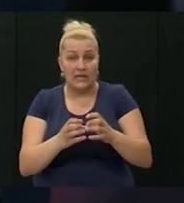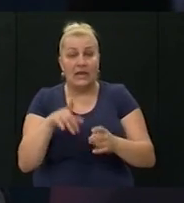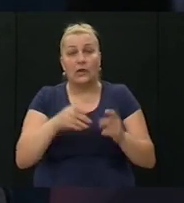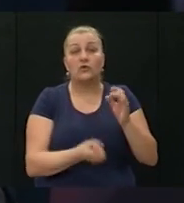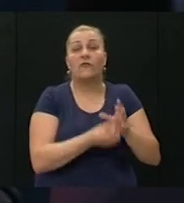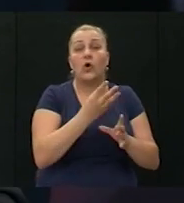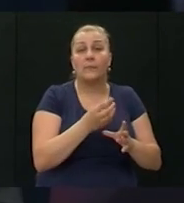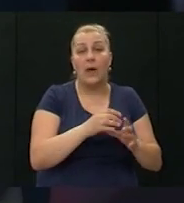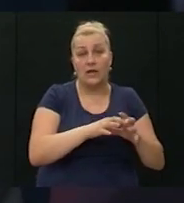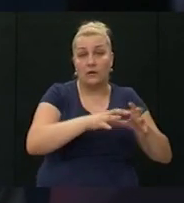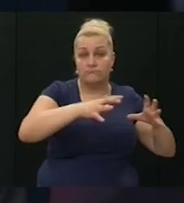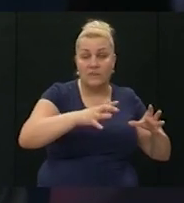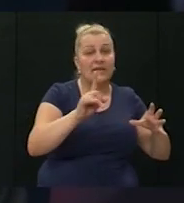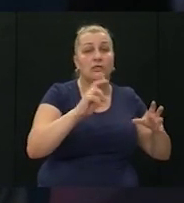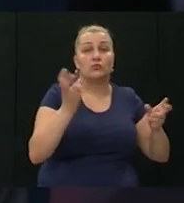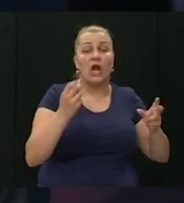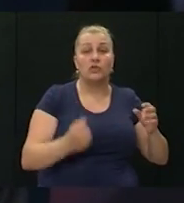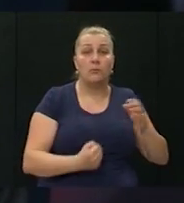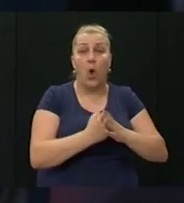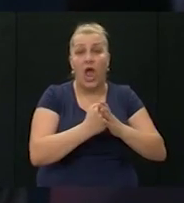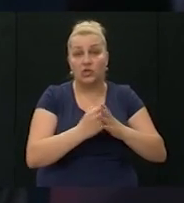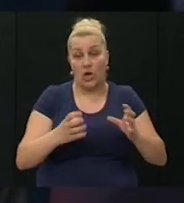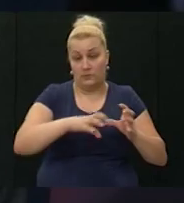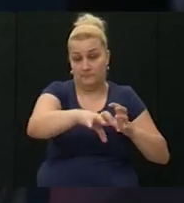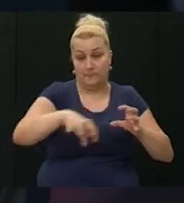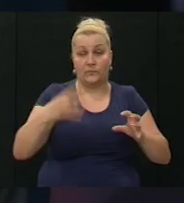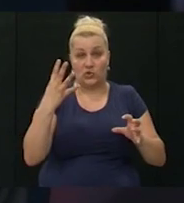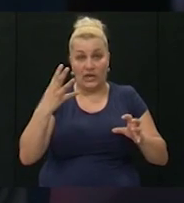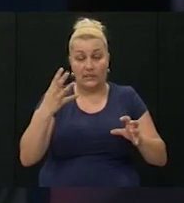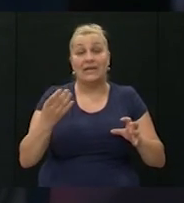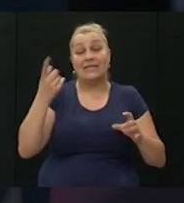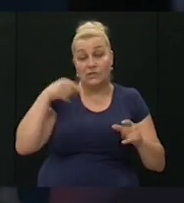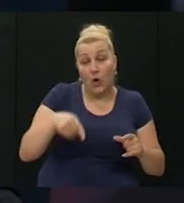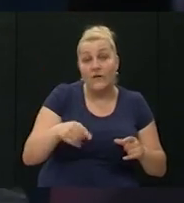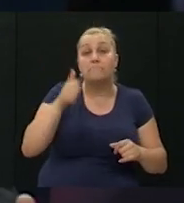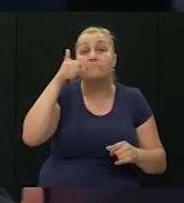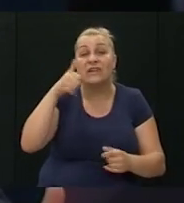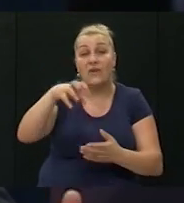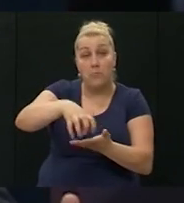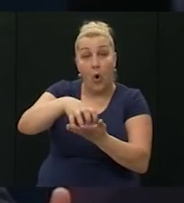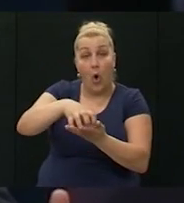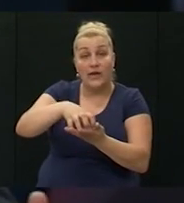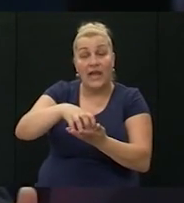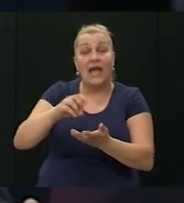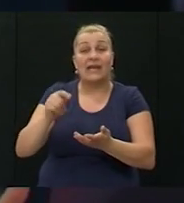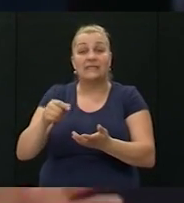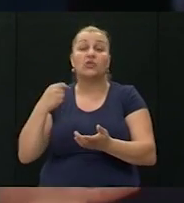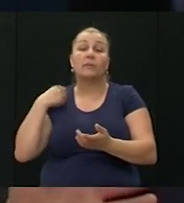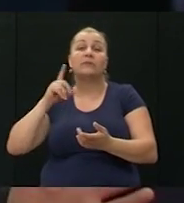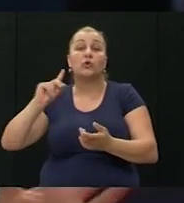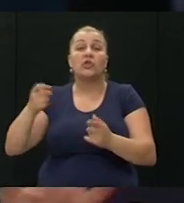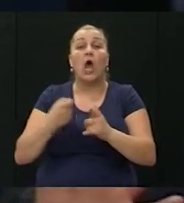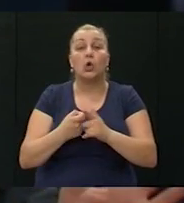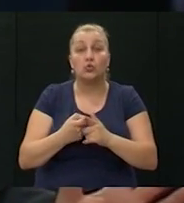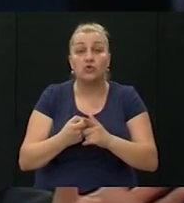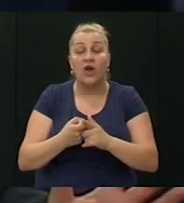samostalno, pa nisu tražili puno pojačanja. U svakom slučaju, mi smo iz te prve bojne resničke, dakle, otišli na